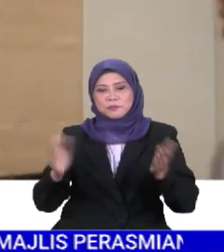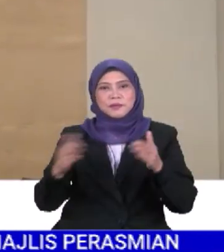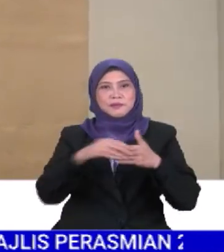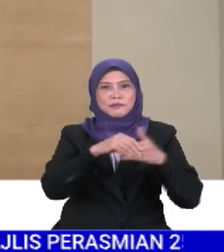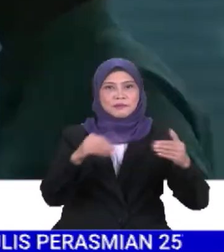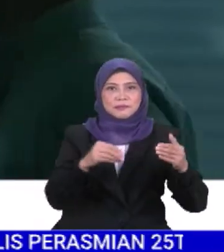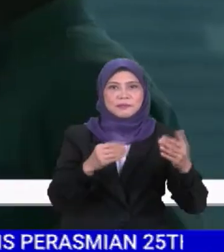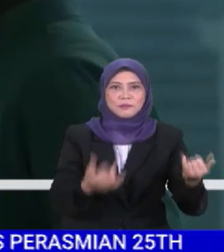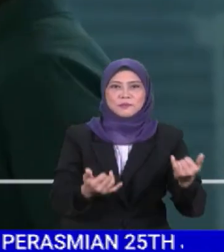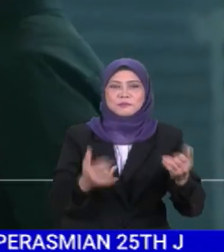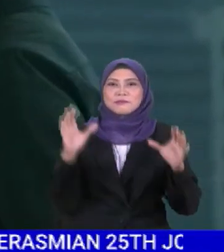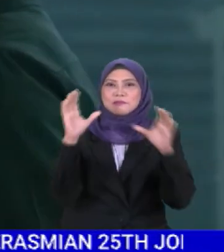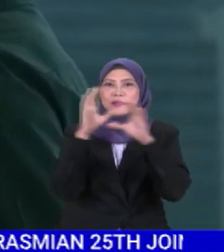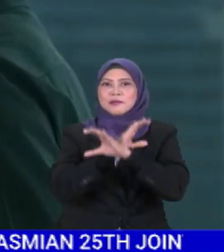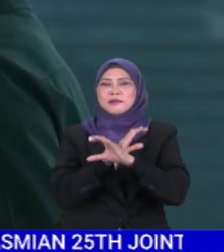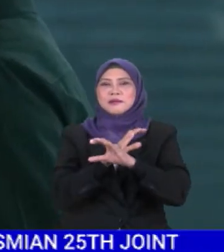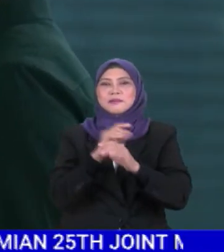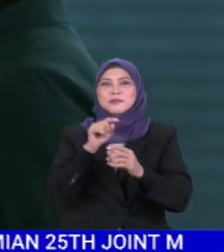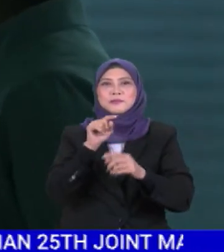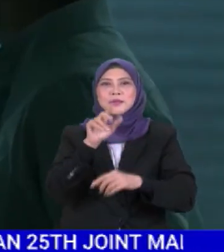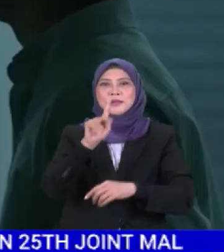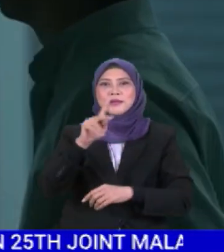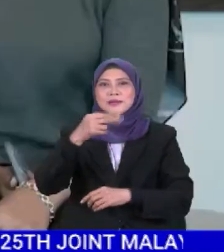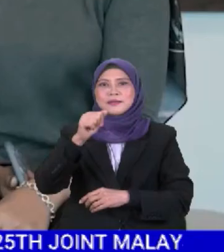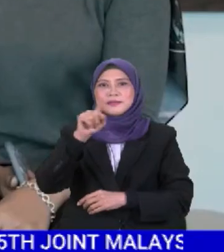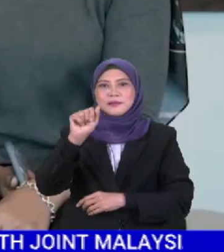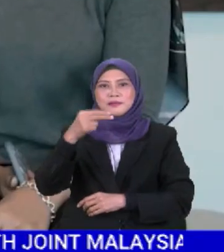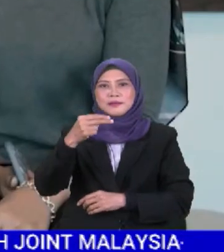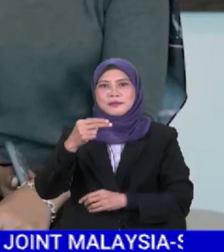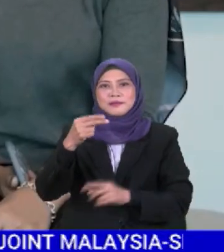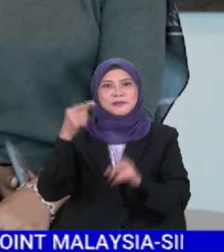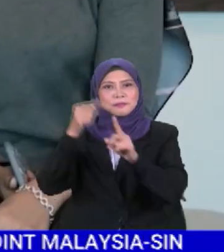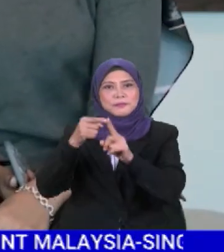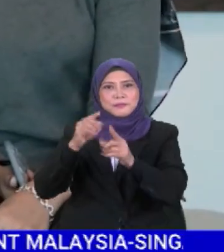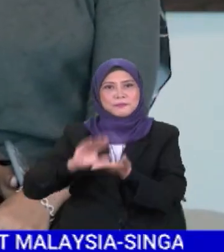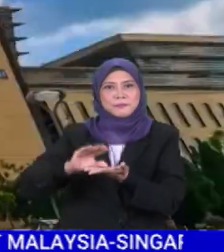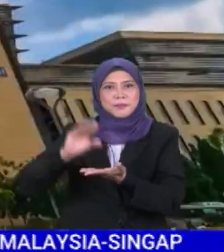ketika ini turut memberi cabaran kepada Hazanah dalam aspek pelaburan.